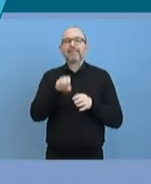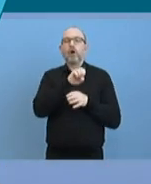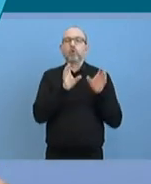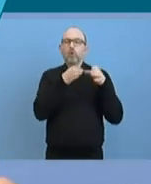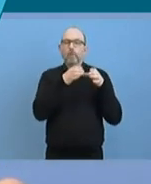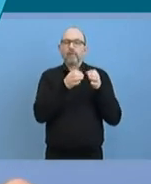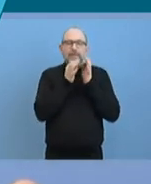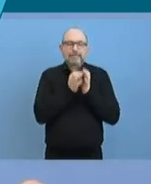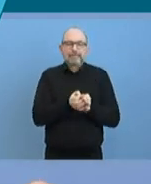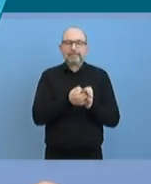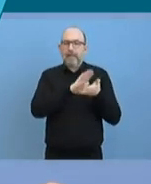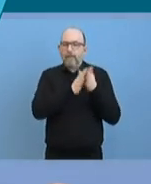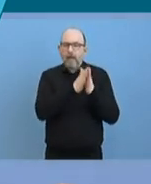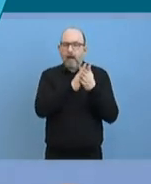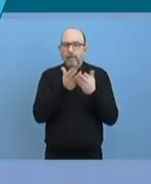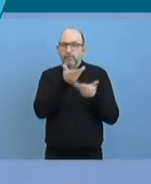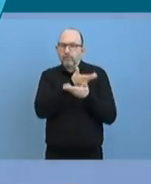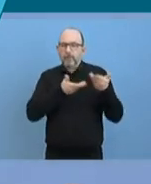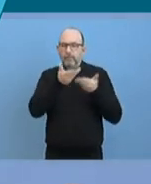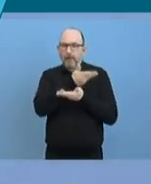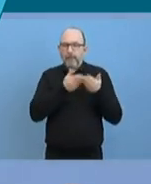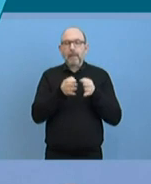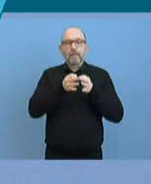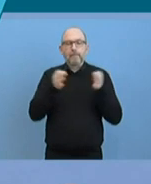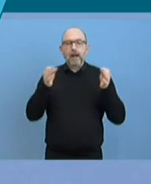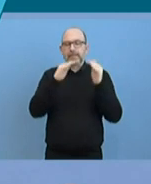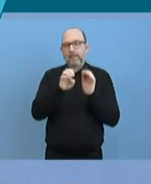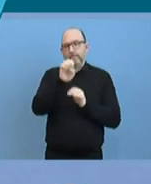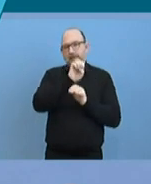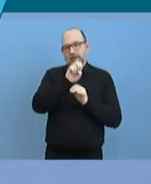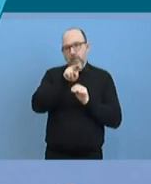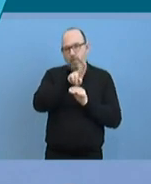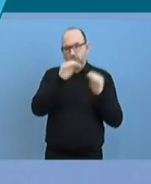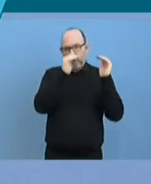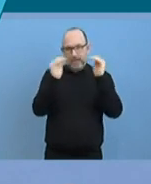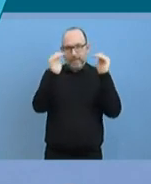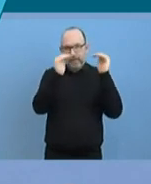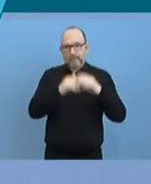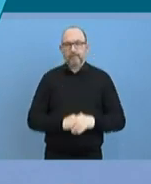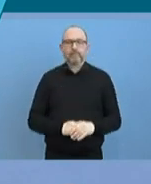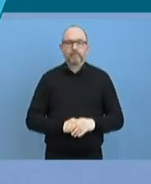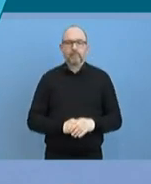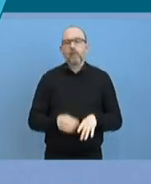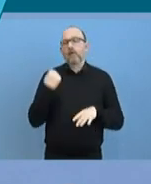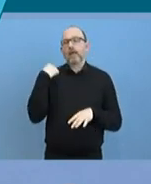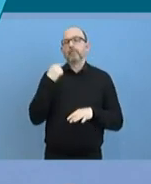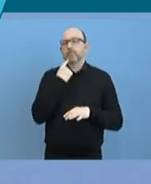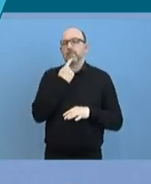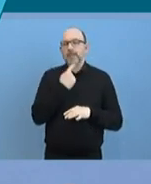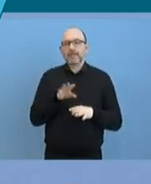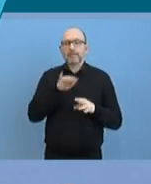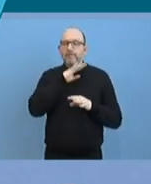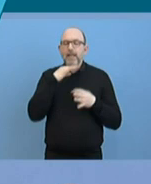was die Maßnahmen auf europäischer Ebene betrifft. Da hat Herr Seibert eben ausgeführt, dass da ein umfangreiches Maßnahmenbündel